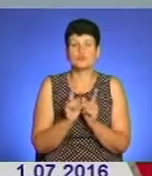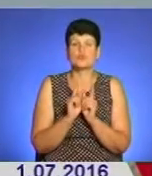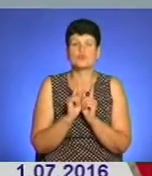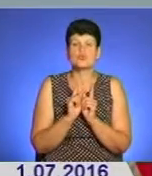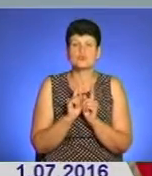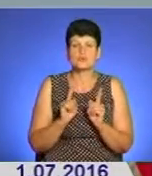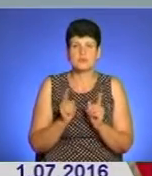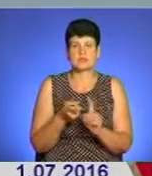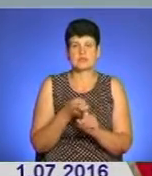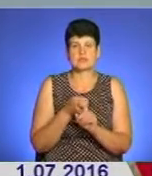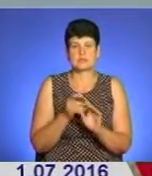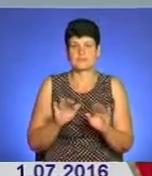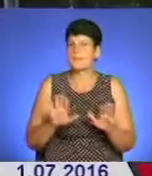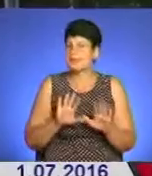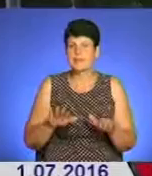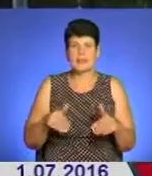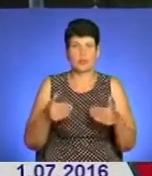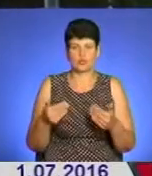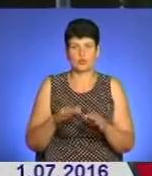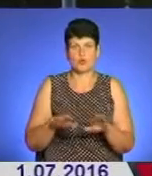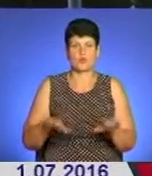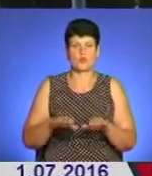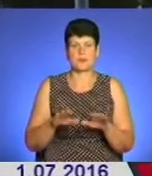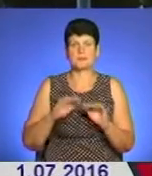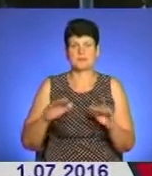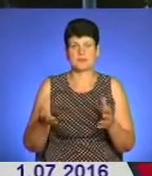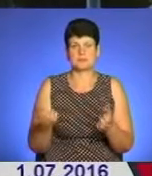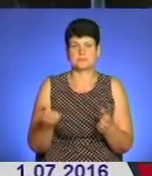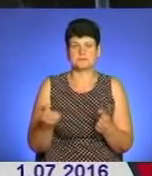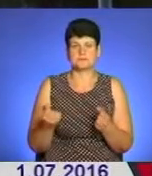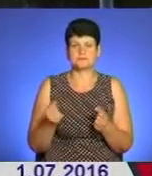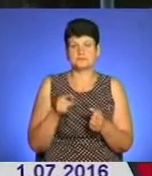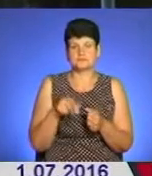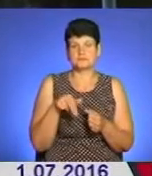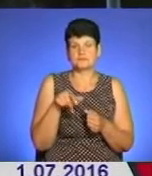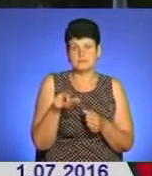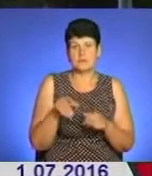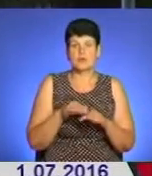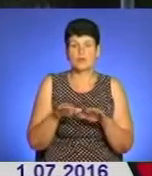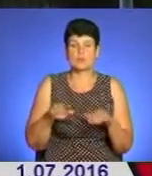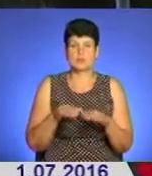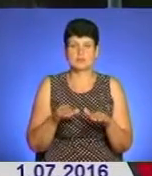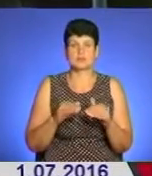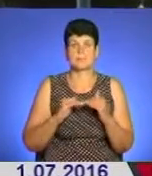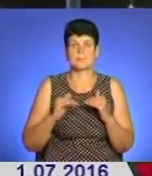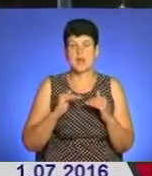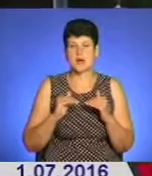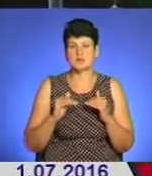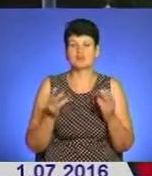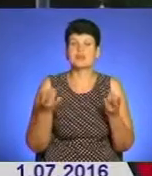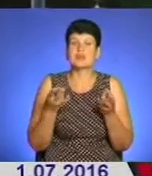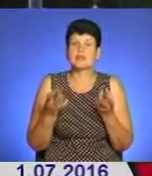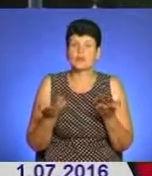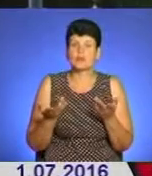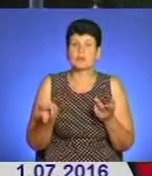стосується дітей. Ми не рекомендуємо купати, дітей брати. Все ж таки, ви пішли і скупалися на пляжі, потрібно